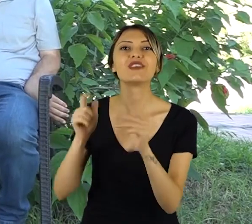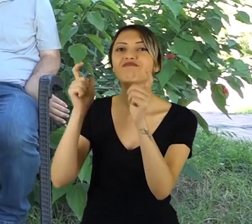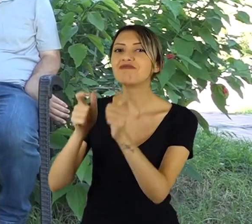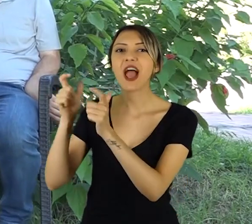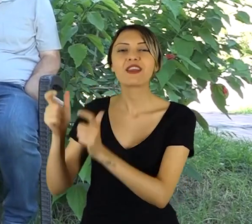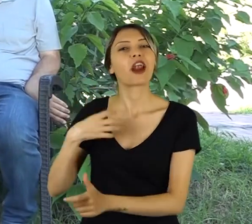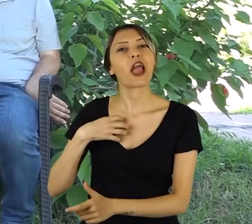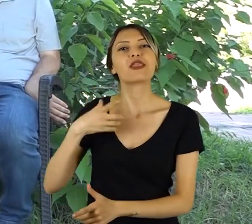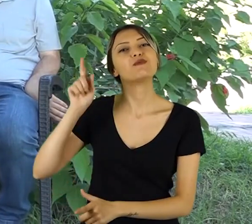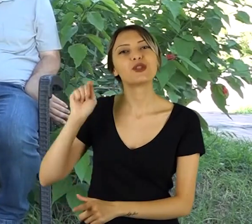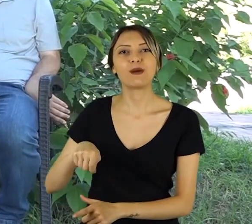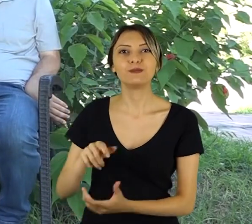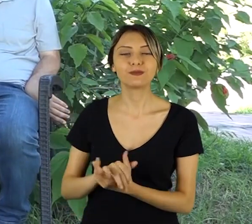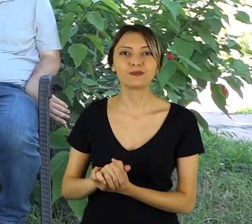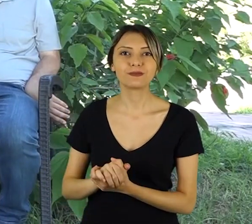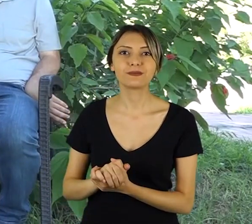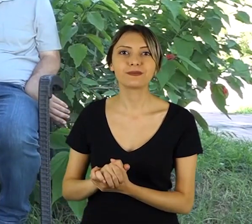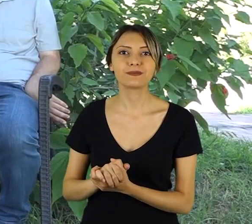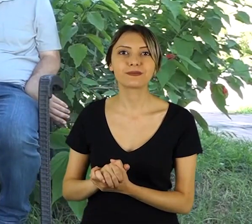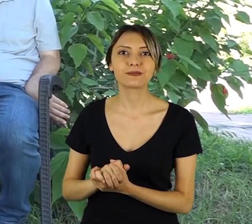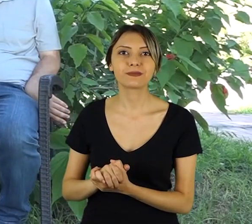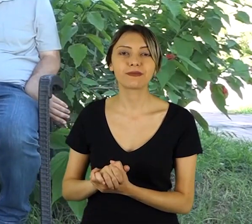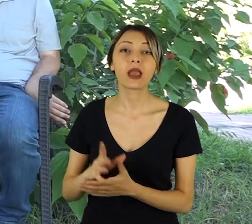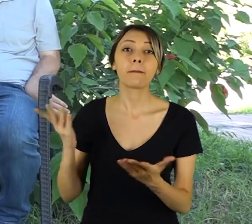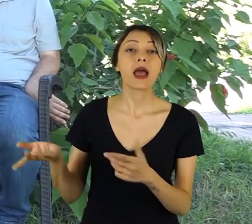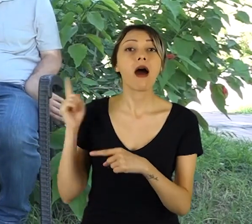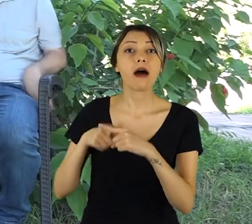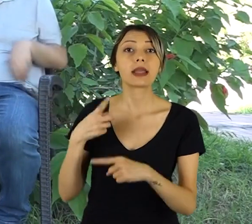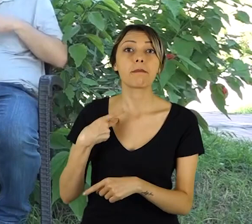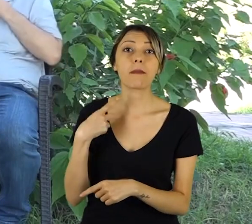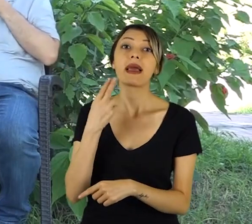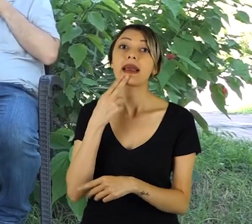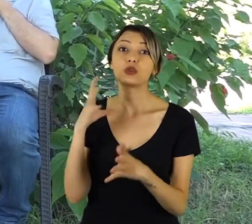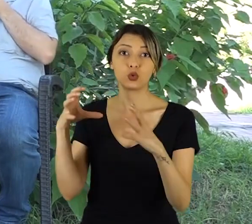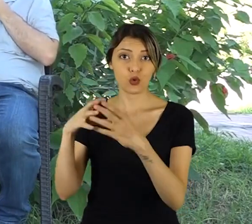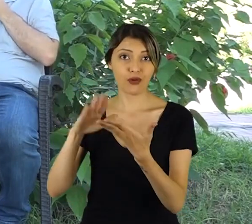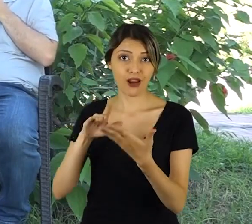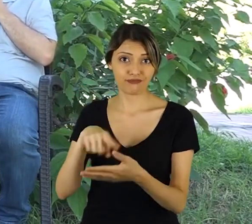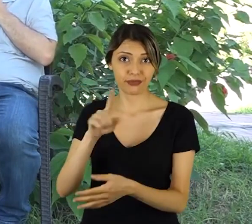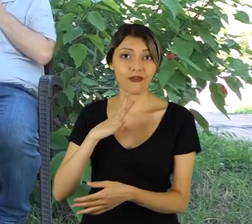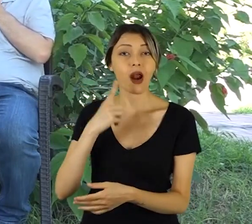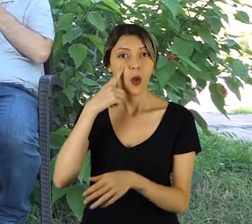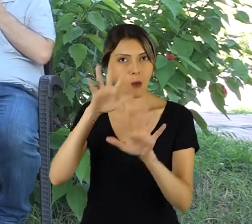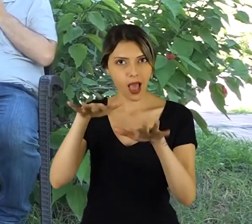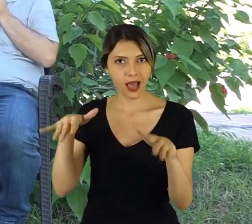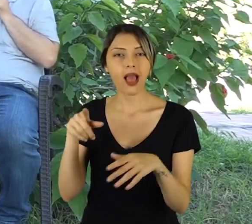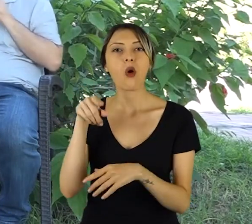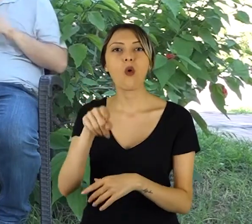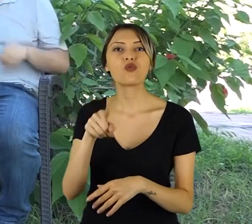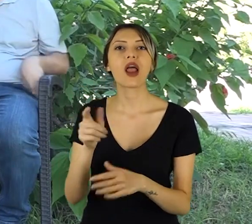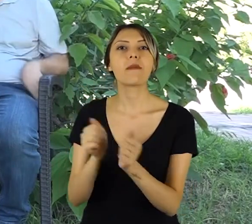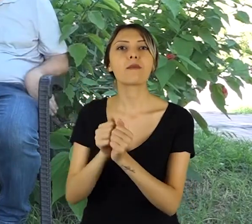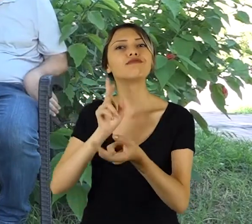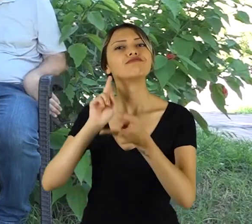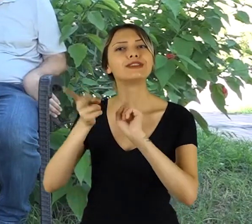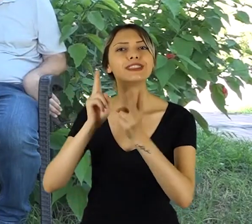yarattık kendimize. Bir de ayrıca benim kadın grubu bir arkadaşlarım var. Bini görme engelli. Bunun içerisinde